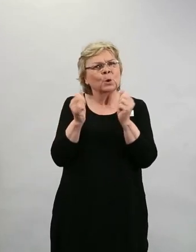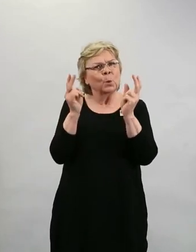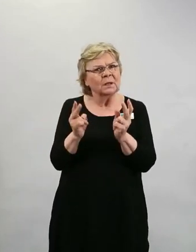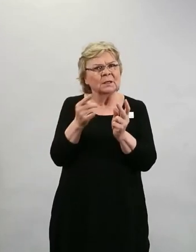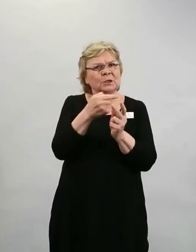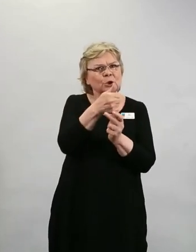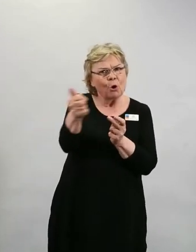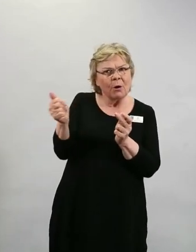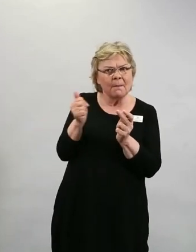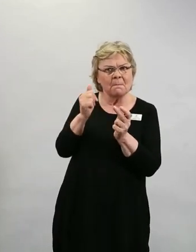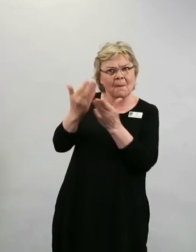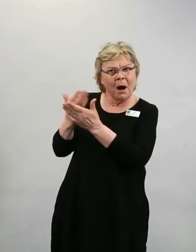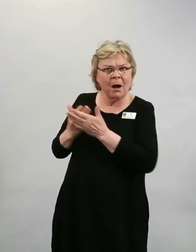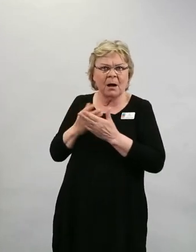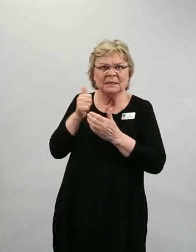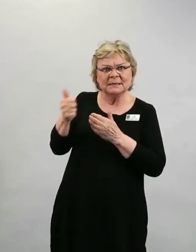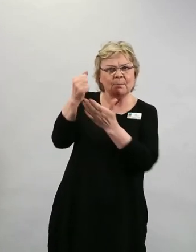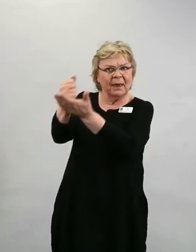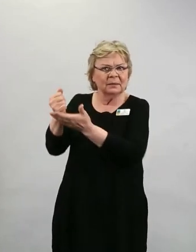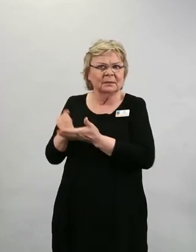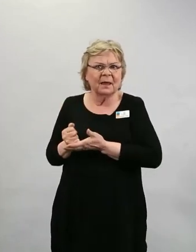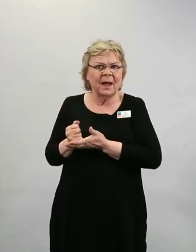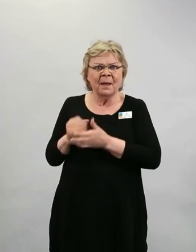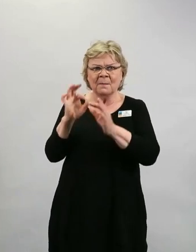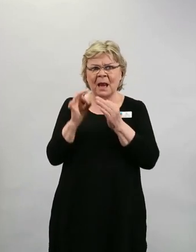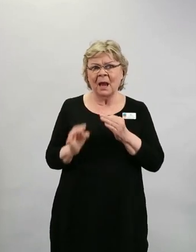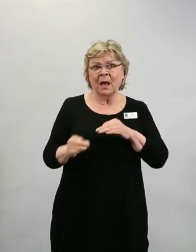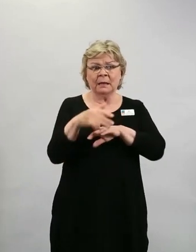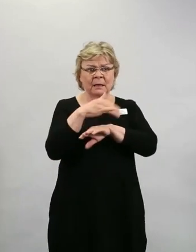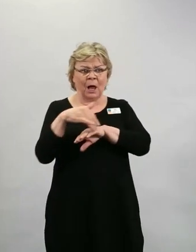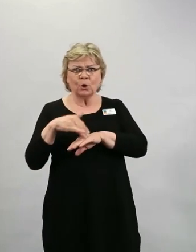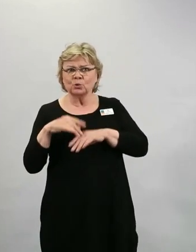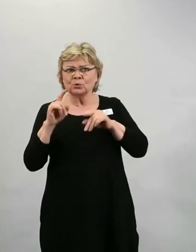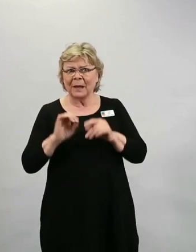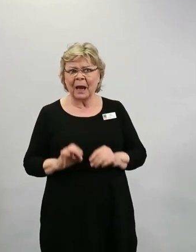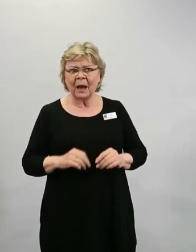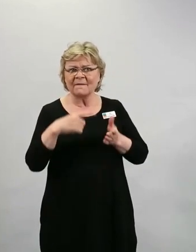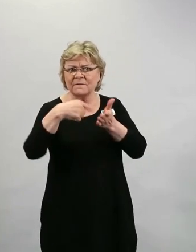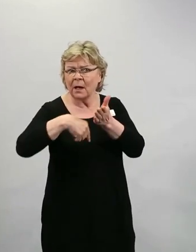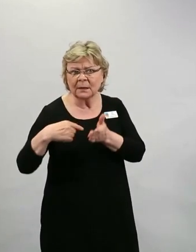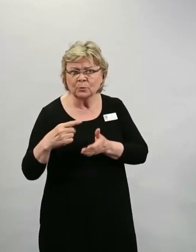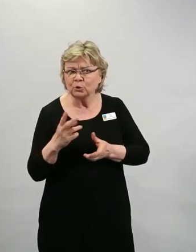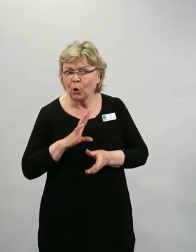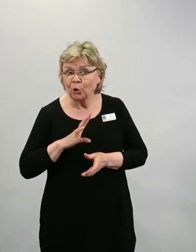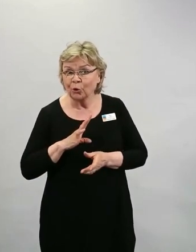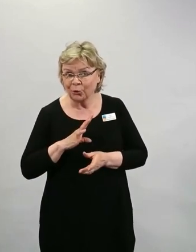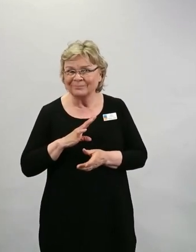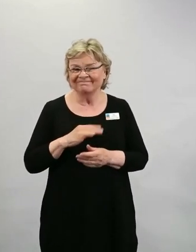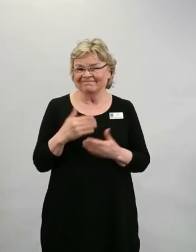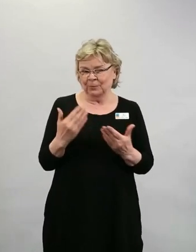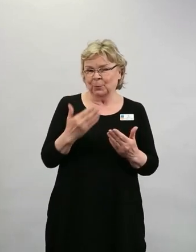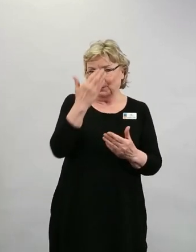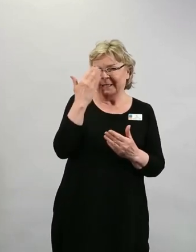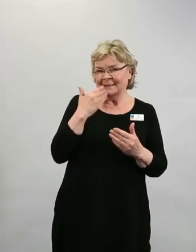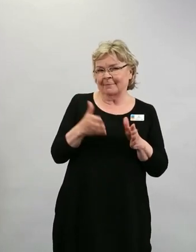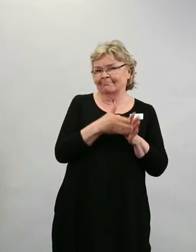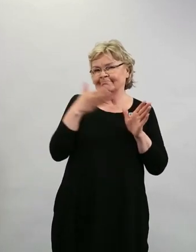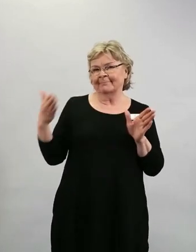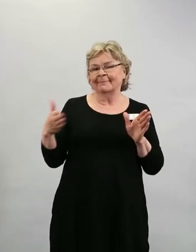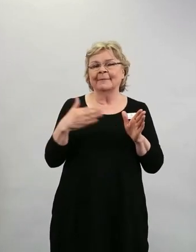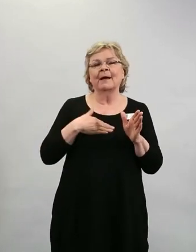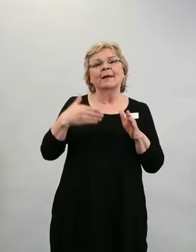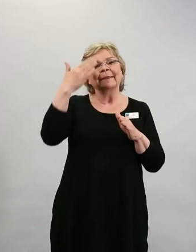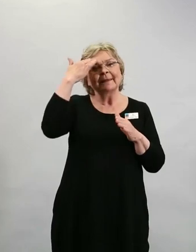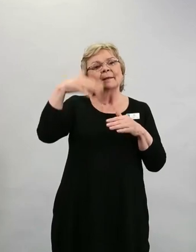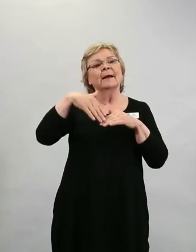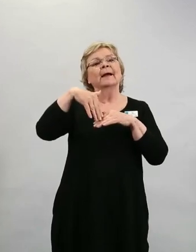maahantuloon. Tämä on kyllä semmoinen, mistä me vielä sitten saadaan lisätietoja kesän aikana, ja ihan rauhassa voidaan